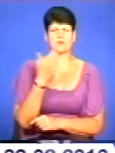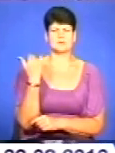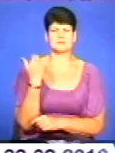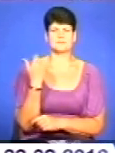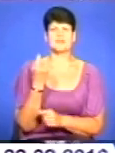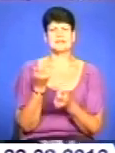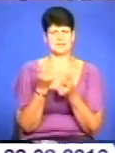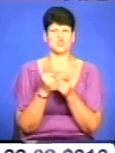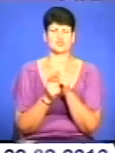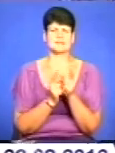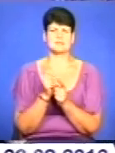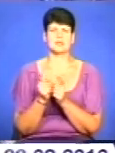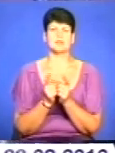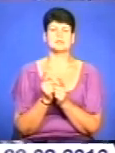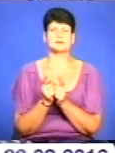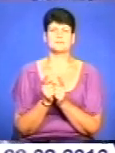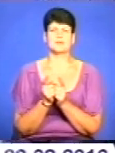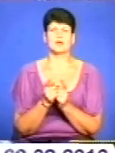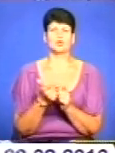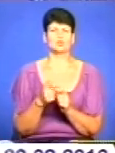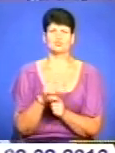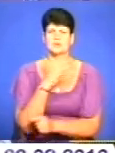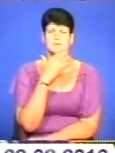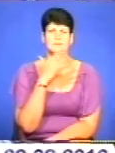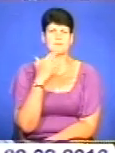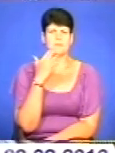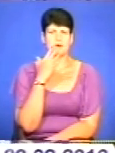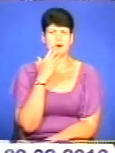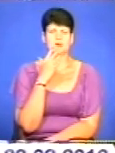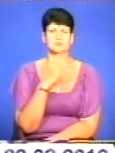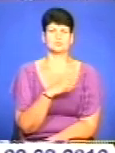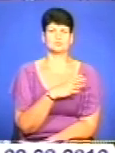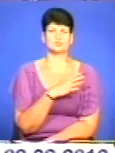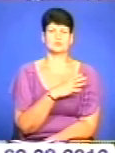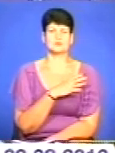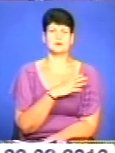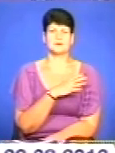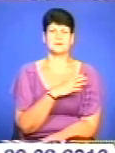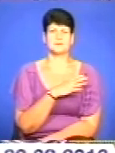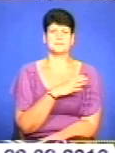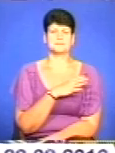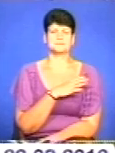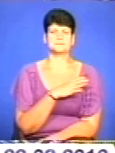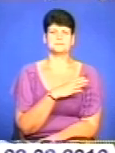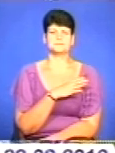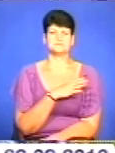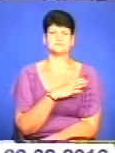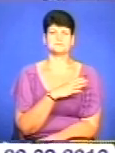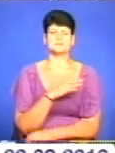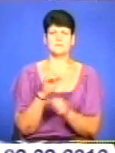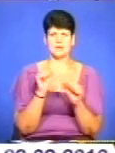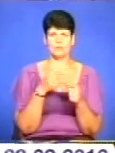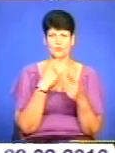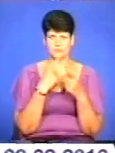«Трішечки змінилися, тому що дуже багато людей вийшло на дорогах. Ми, звичайно, варіна ситуація співпишілася». «Можемо